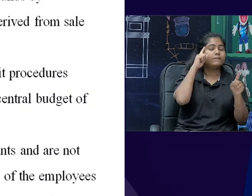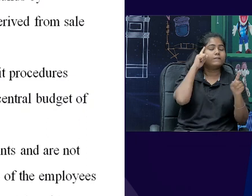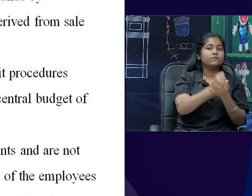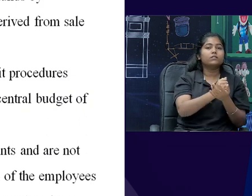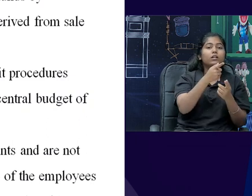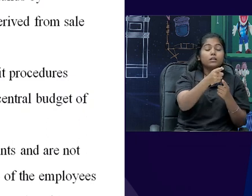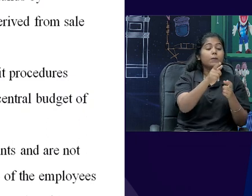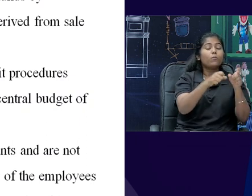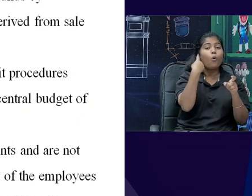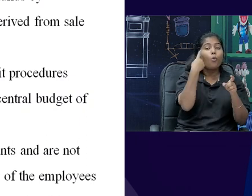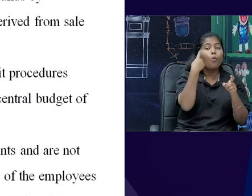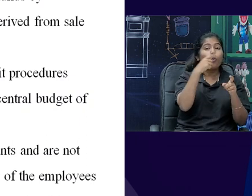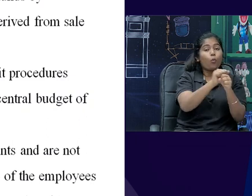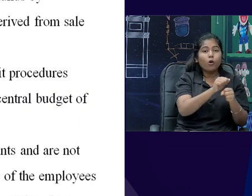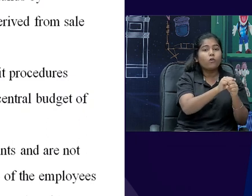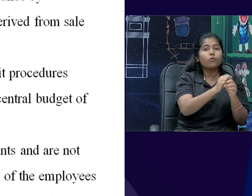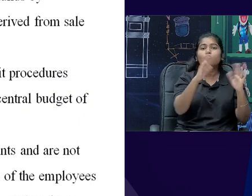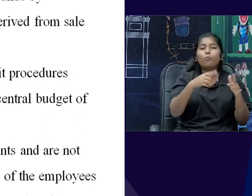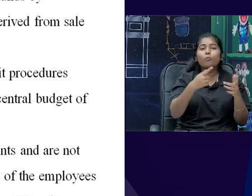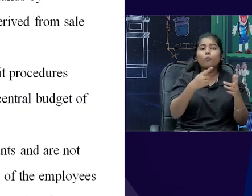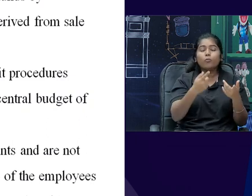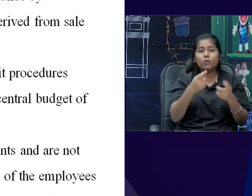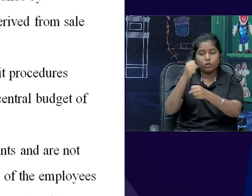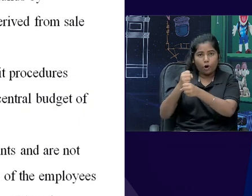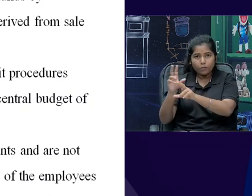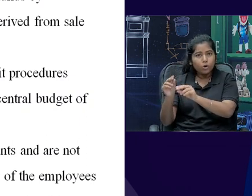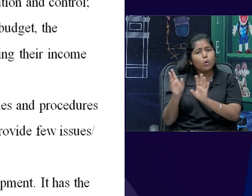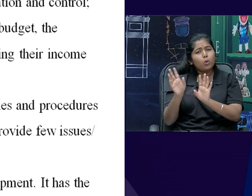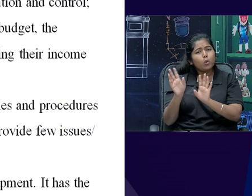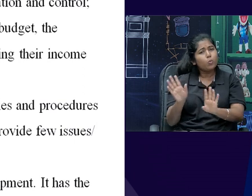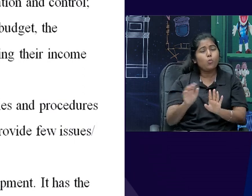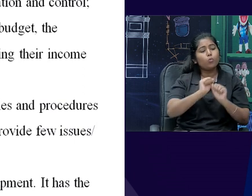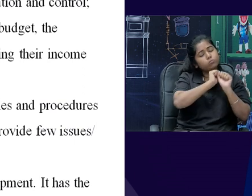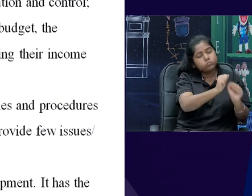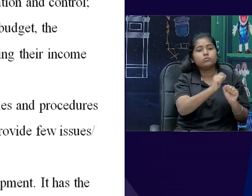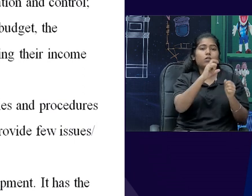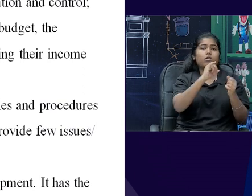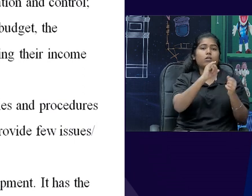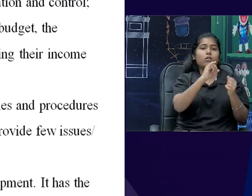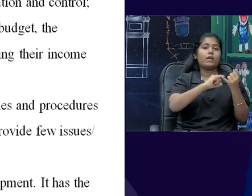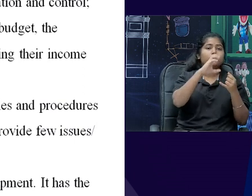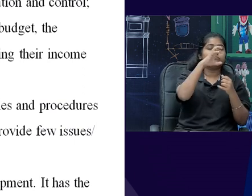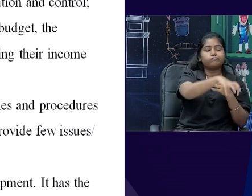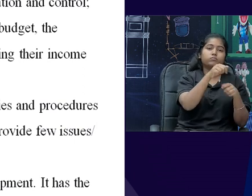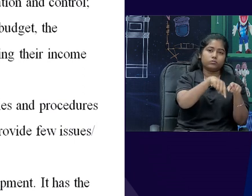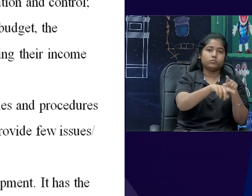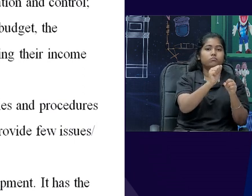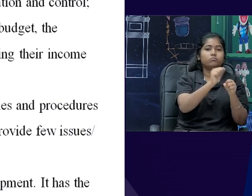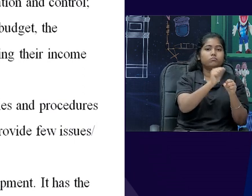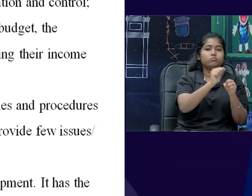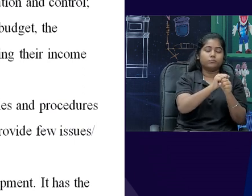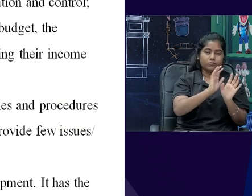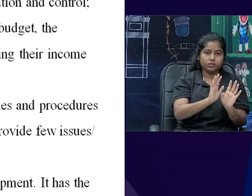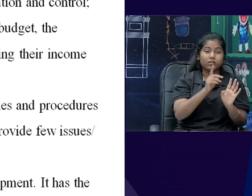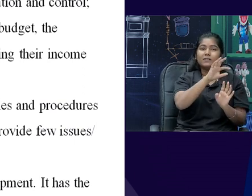के नहीं है, they are specially working in that particular statutory corporation, इससे क्या है कि